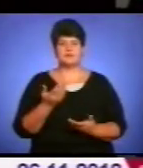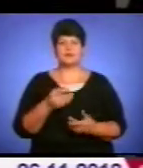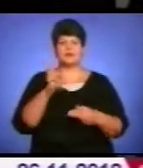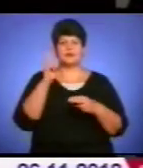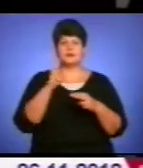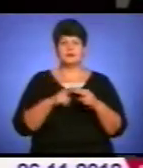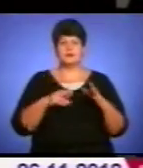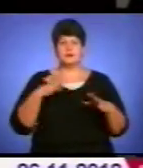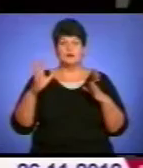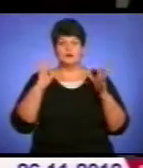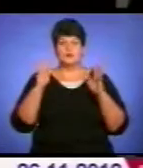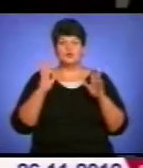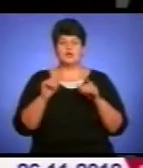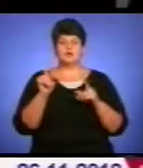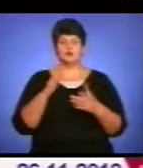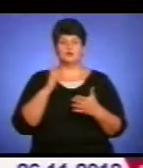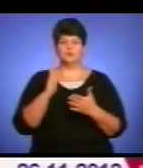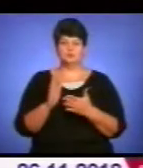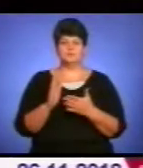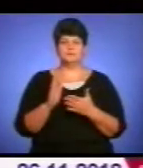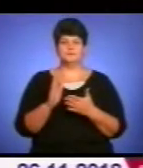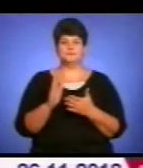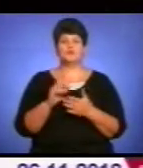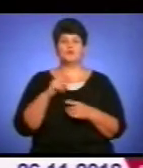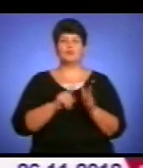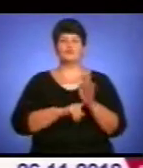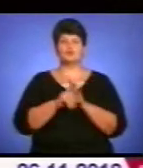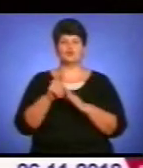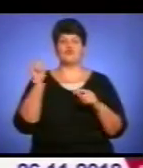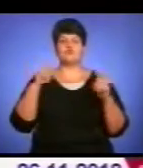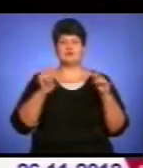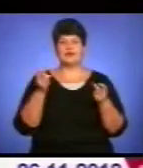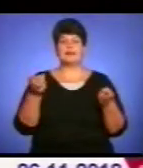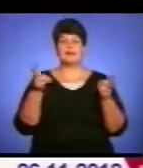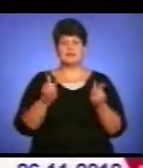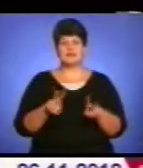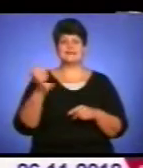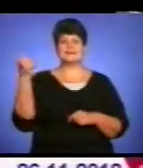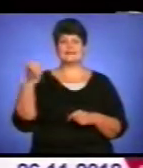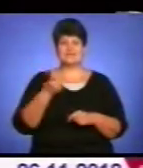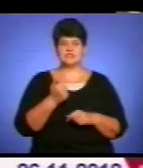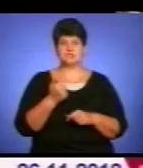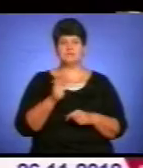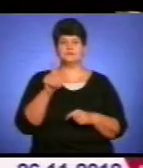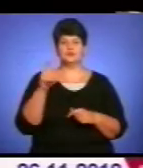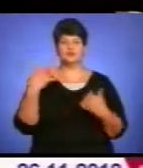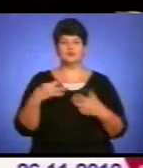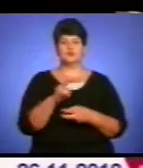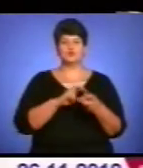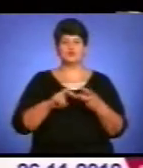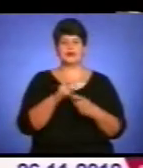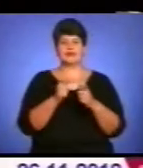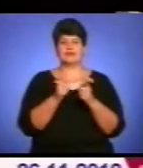отаж, що є неодмінним атрибутом глядацького інтересу. Хоч до початку фестивалю залишилося ще більше тижня, публіка уже шукає квитки на